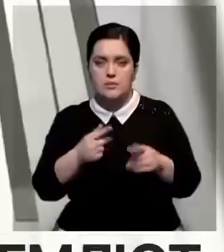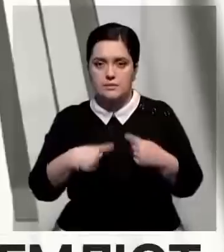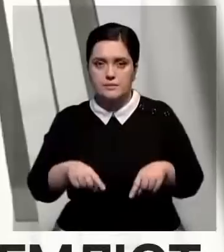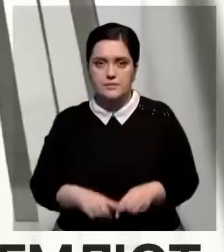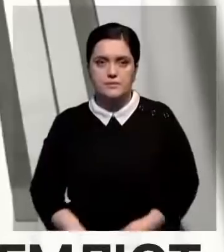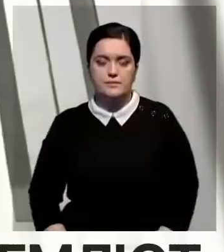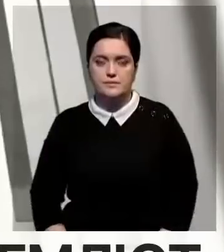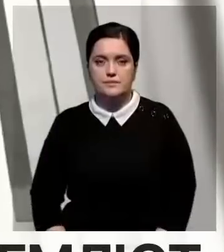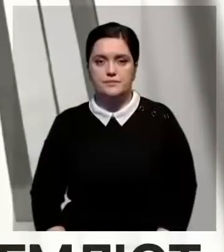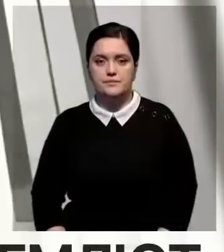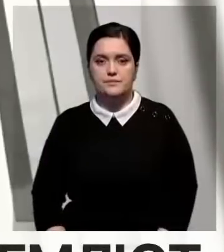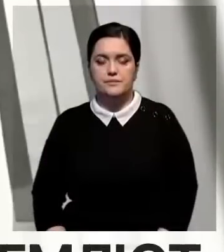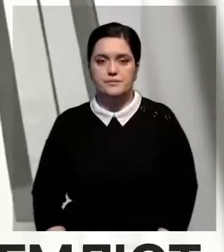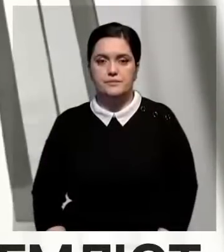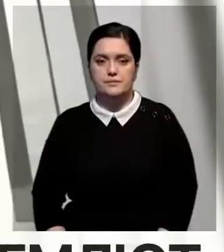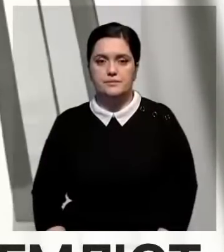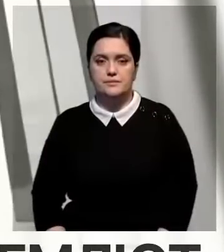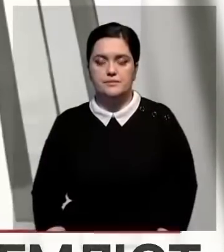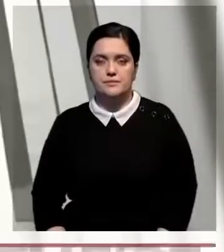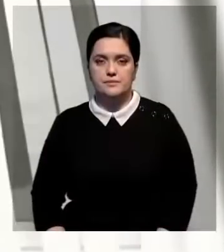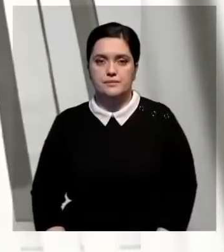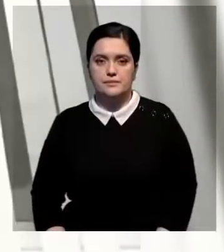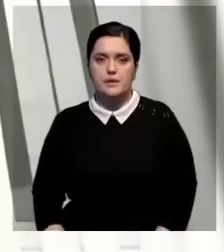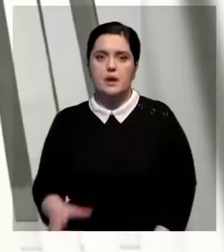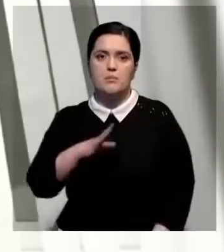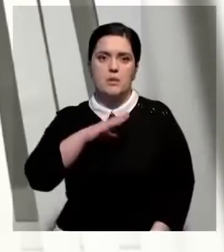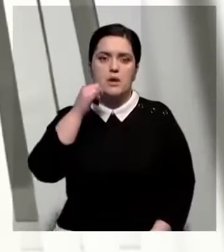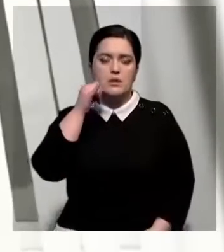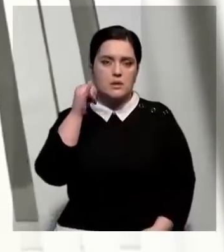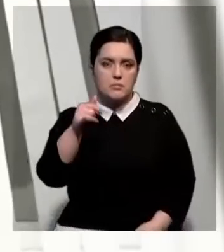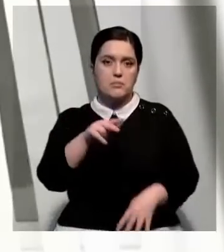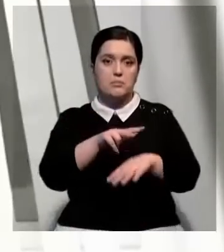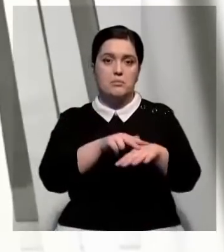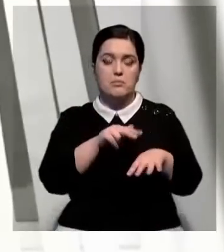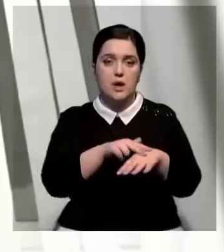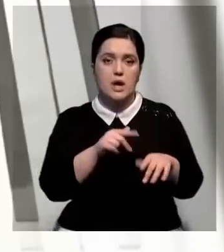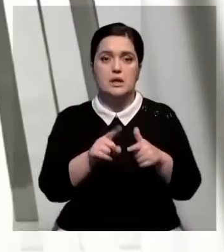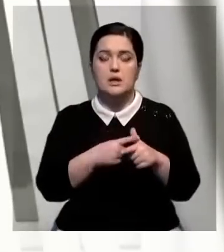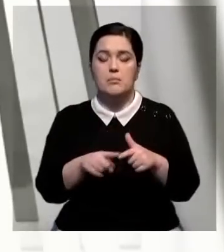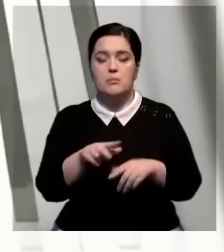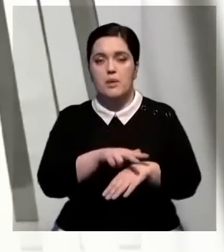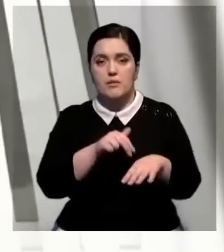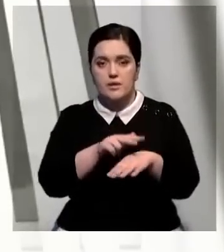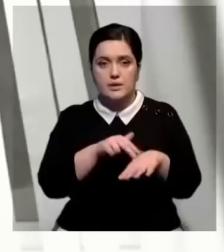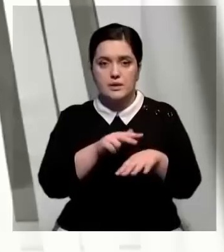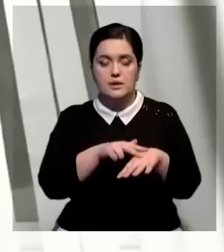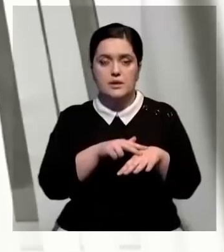Казахстанцам звонят так называемые сотрудники службы безопасности банков либо правоохранительных органов,